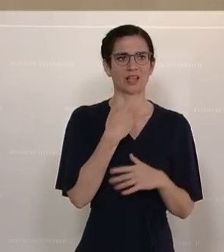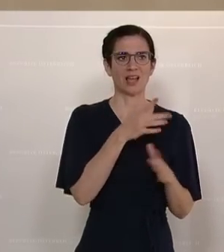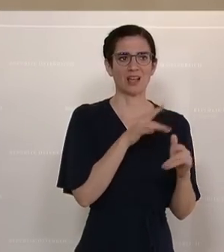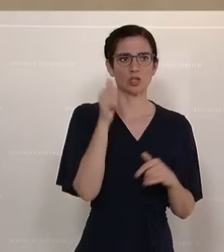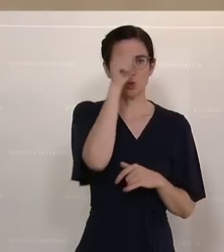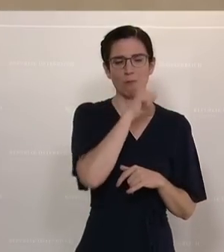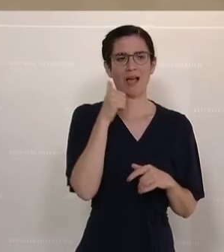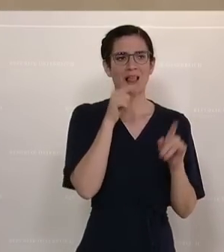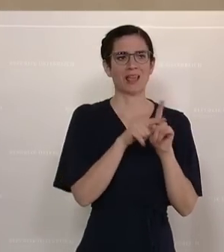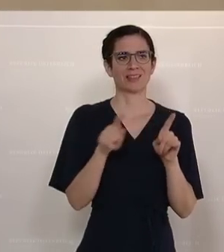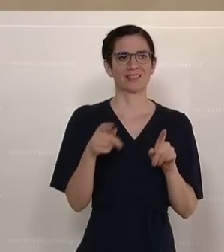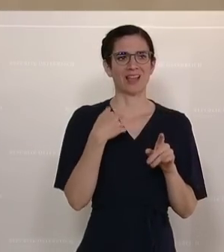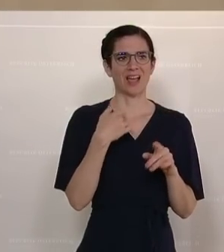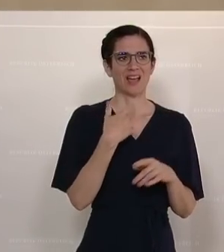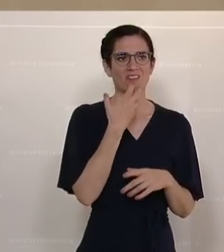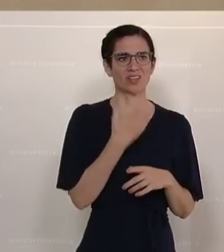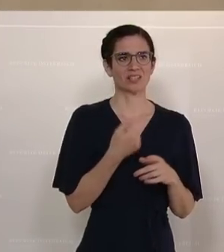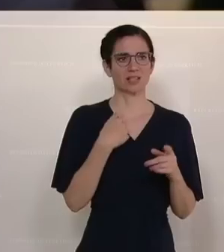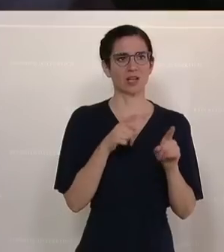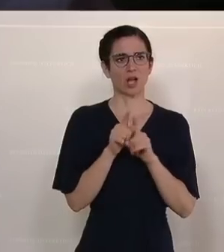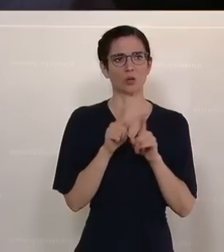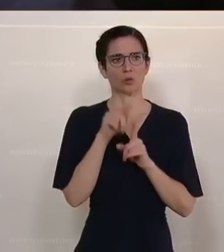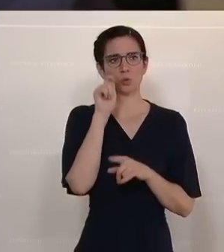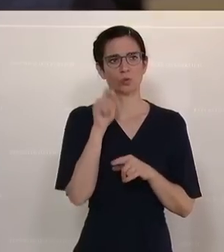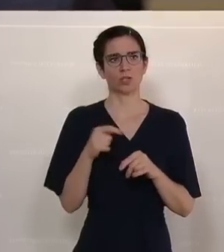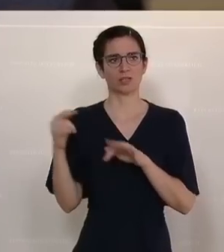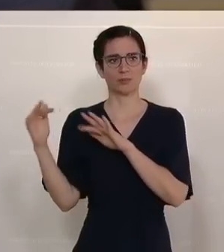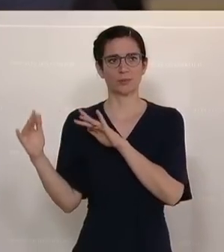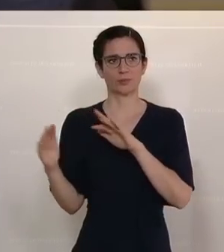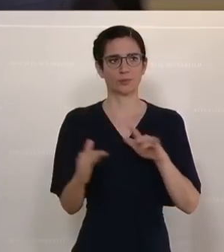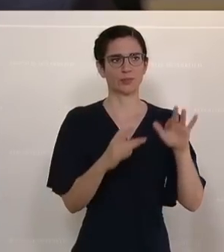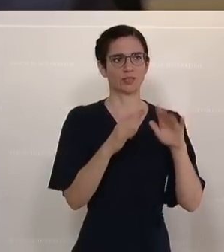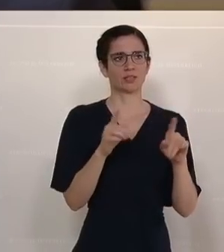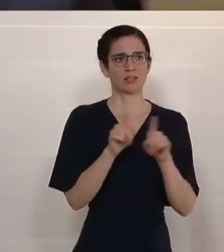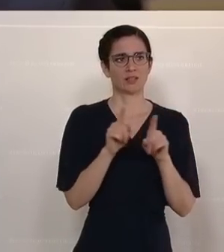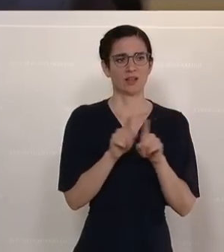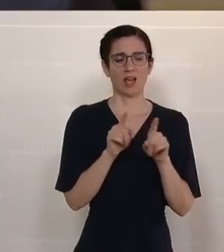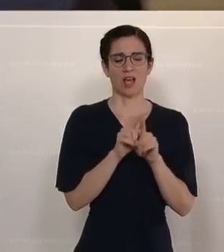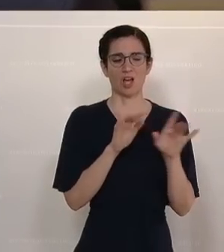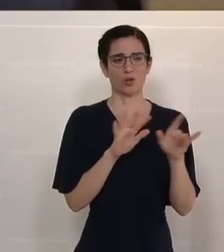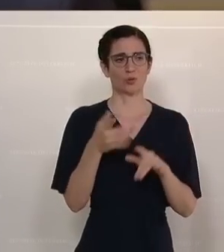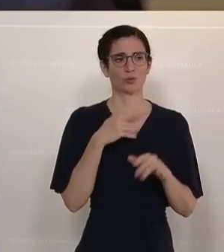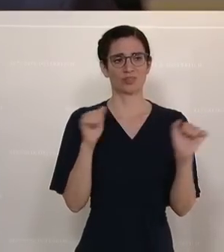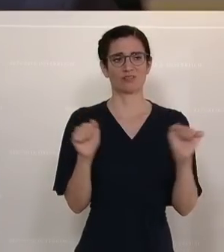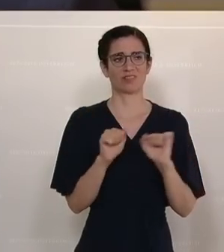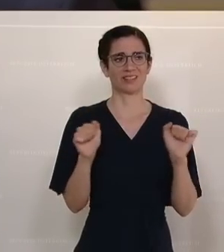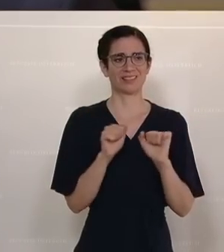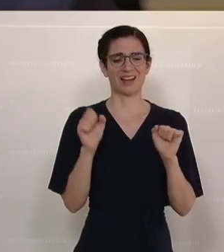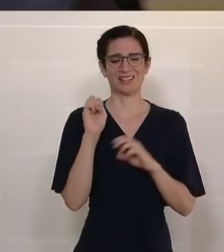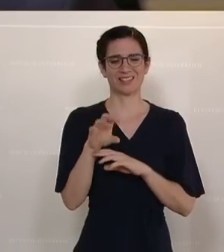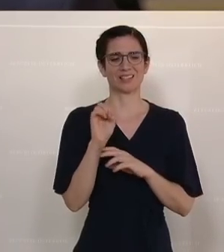Und die kommen jetzt aus der, ja, die kommen da jetzt aus der Ukraine herüber. Ich meine, das sind eben ganz, ganz fatale